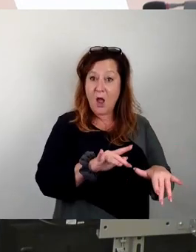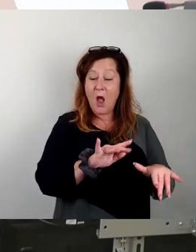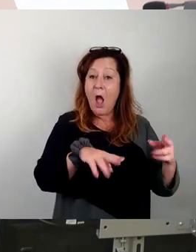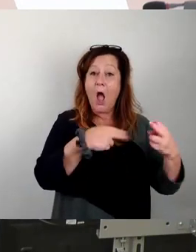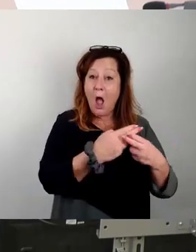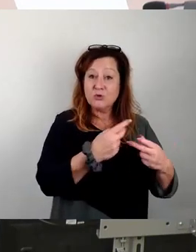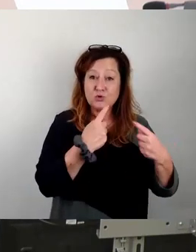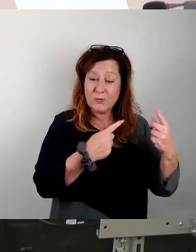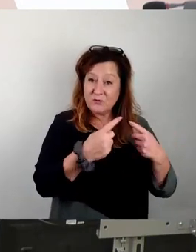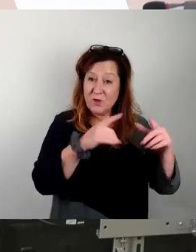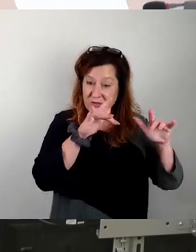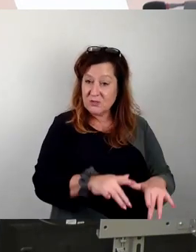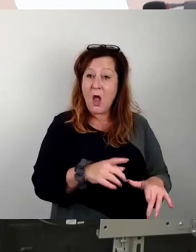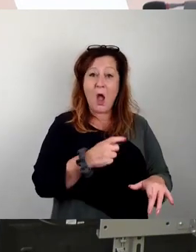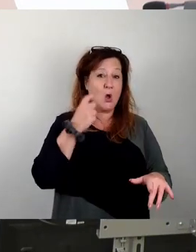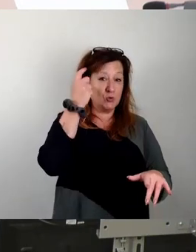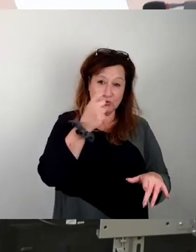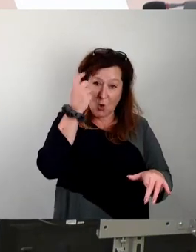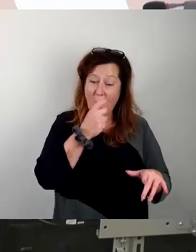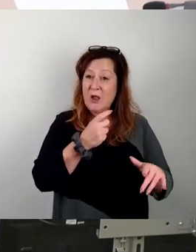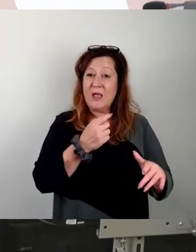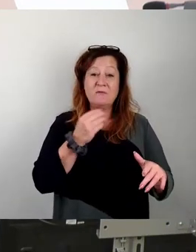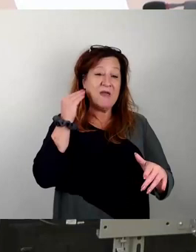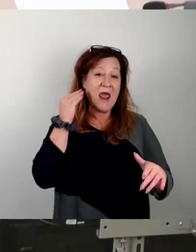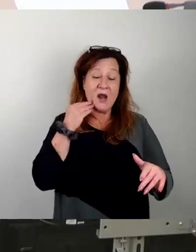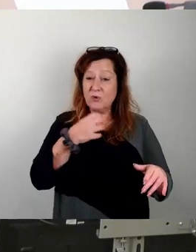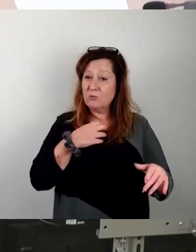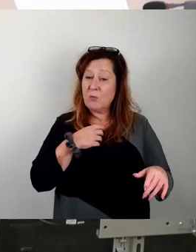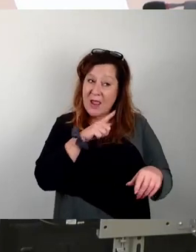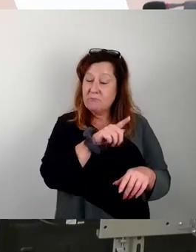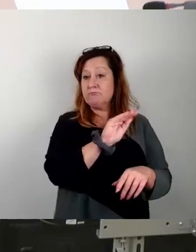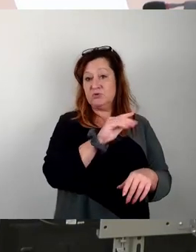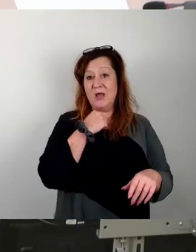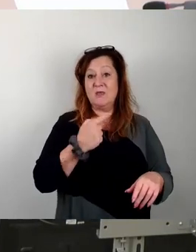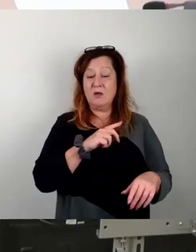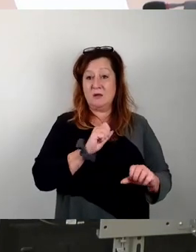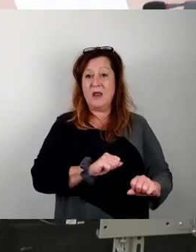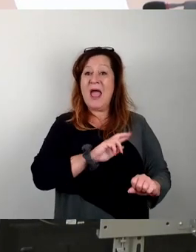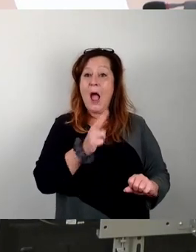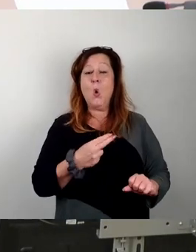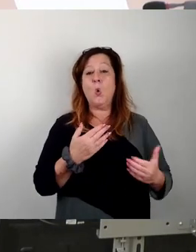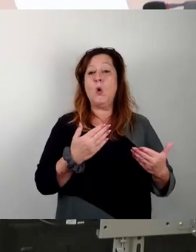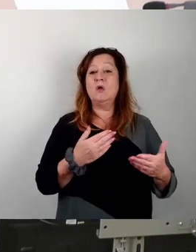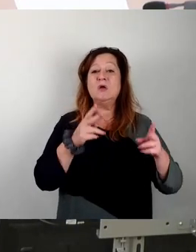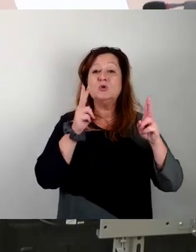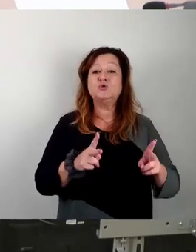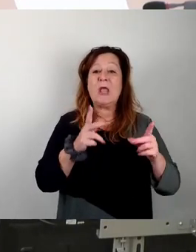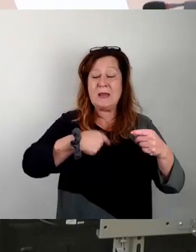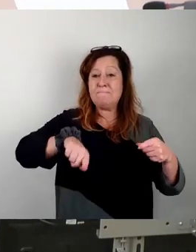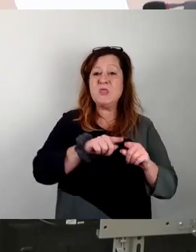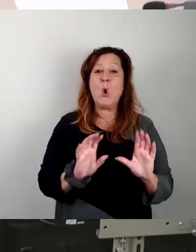alle Sorgen und Anliegen der AnwohnerInnen. Und dass die Polizei, auch das wurde in den Stadtbezirksversammlungen